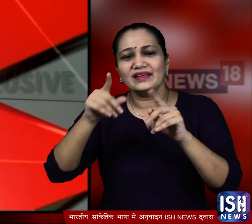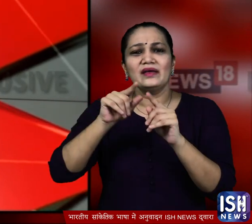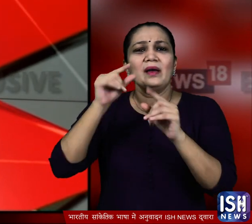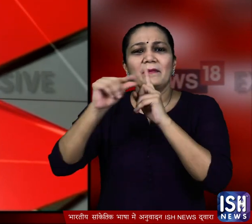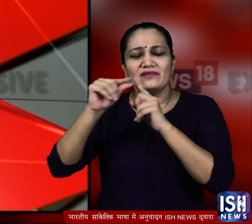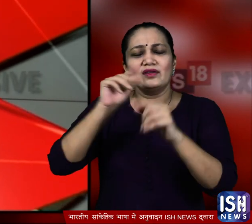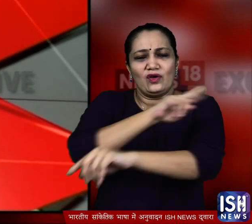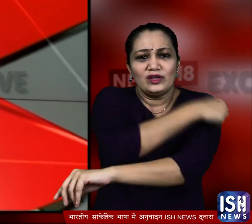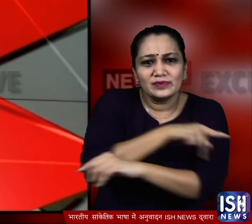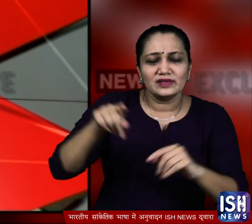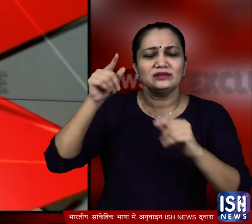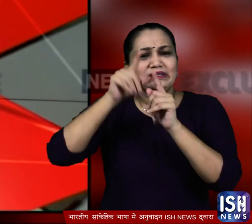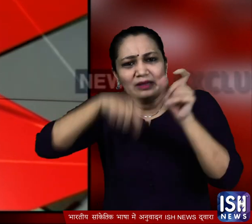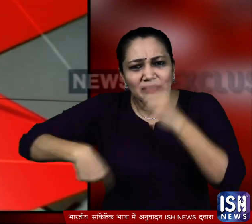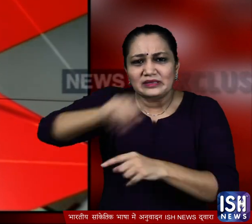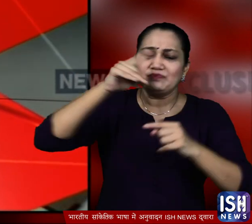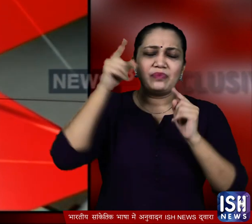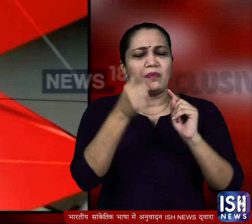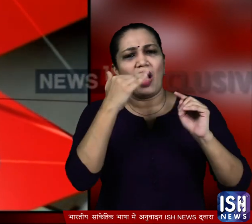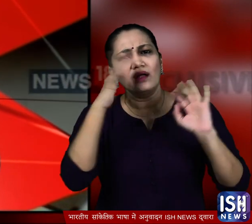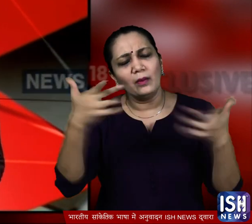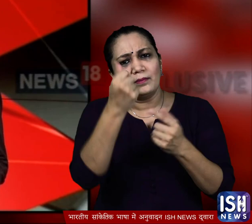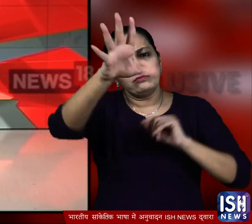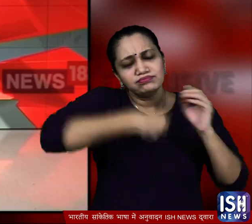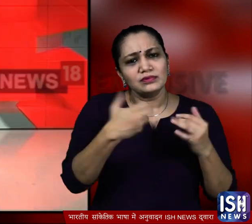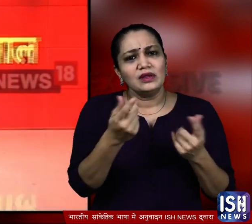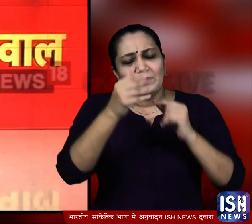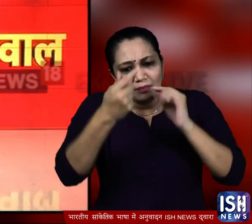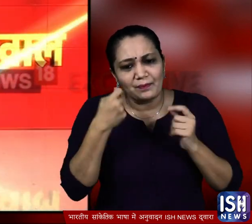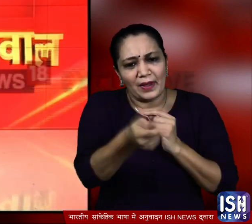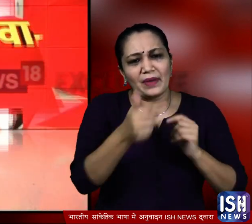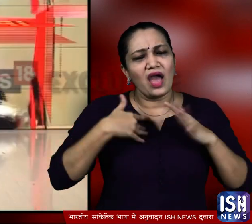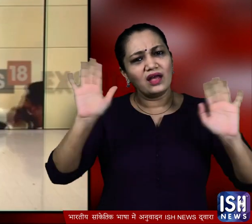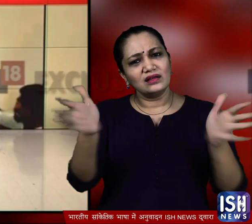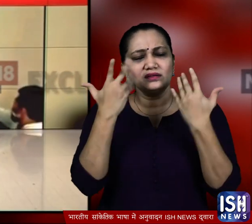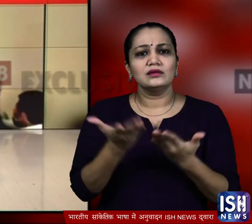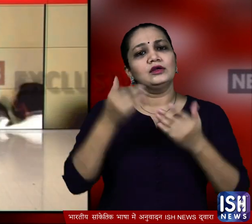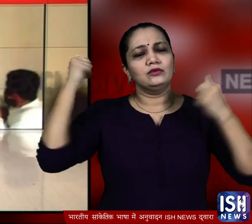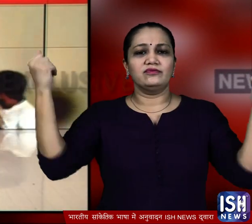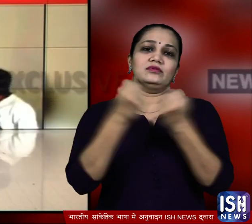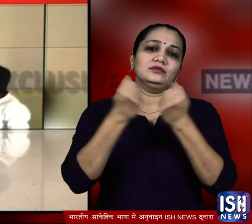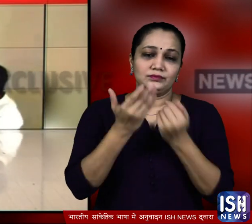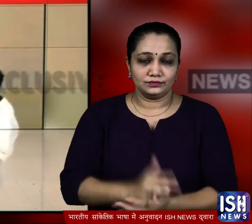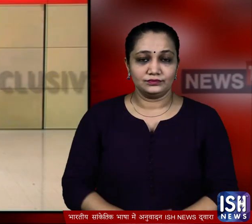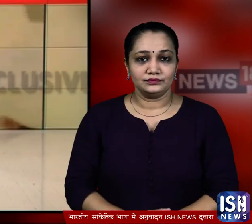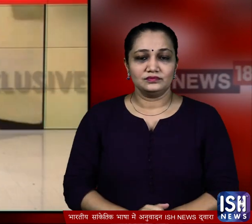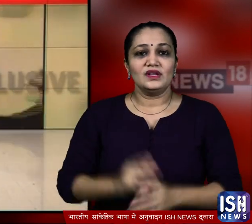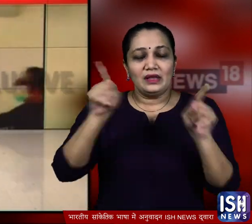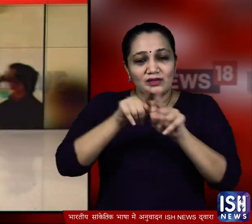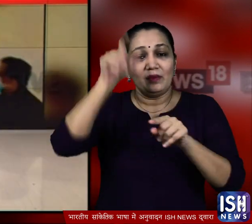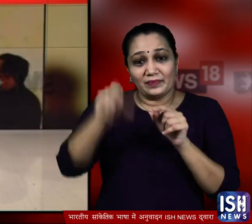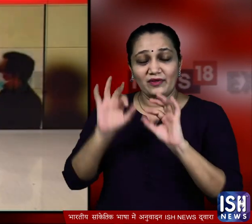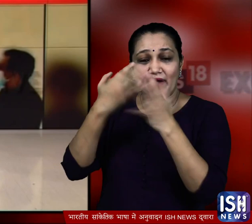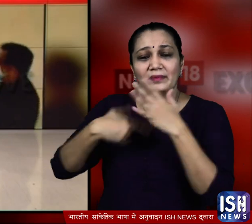एक मरीज के घरवालों ने अस्पिताल प्रबंधन पर मनमाने पैसे वसुलने कारोप लगाते हुए जमकर हंगामा की हंगामे से पहले असपिताल